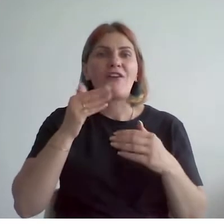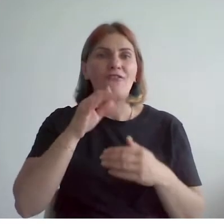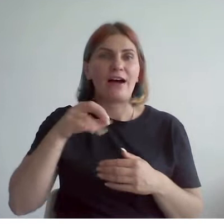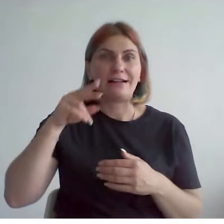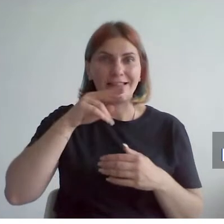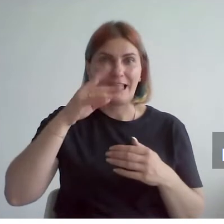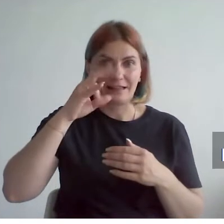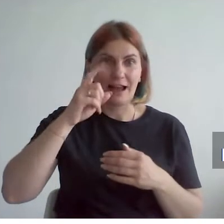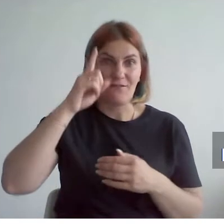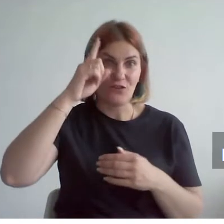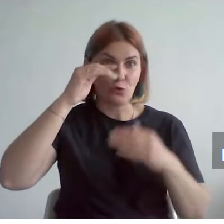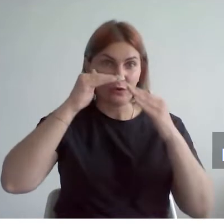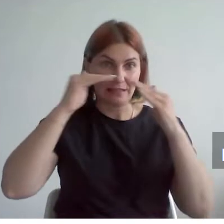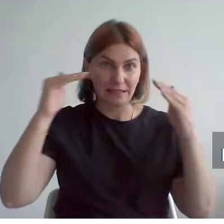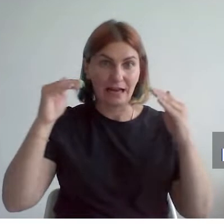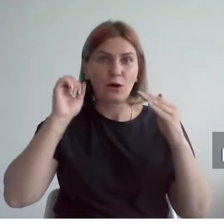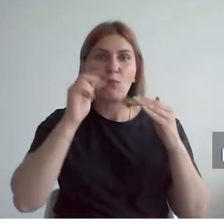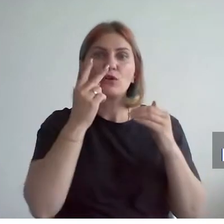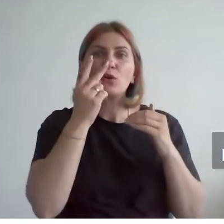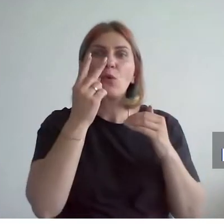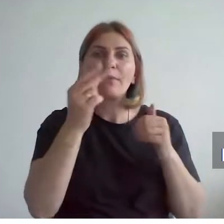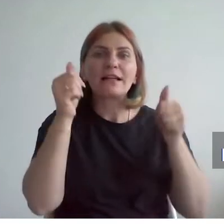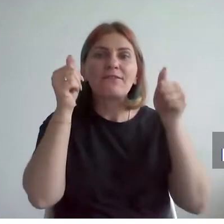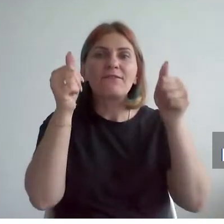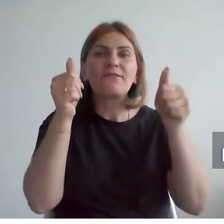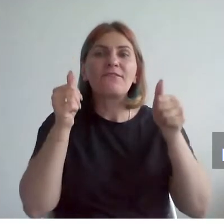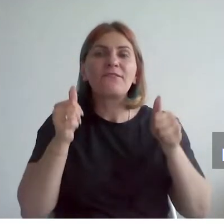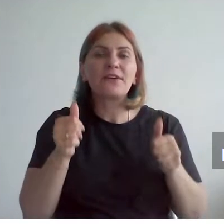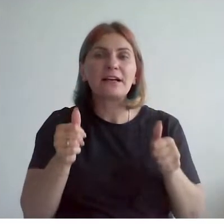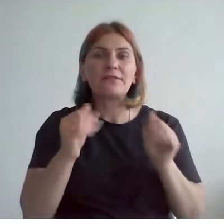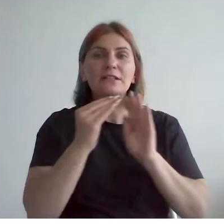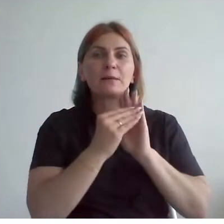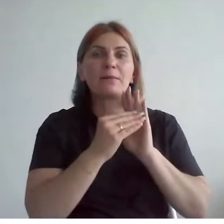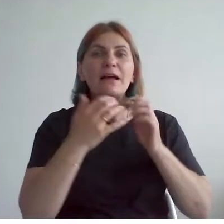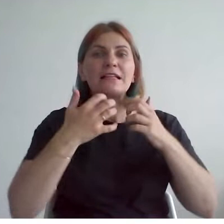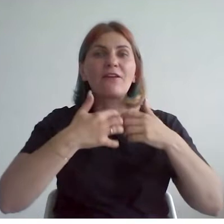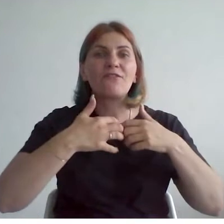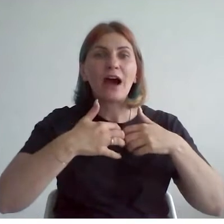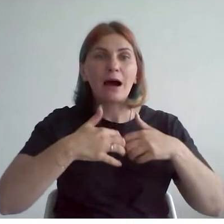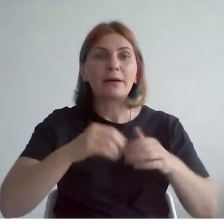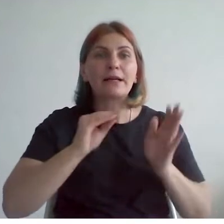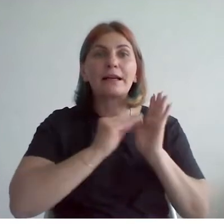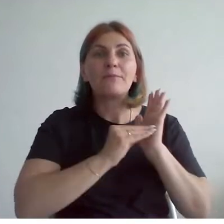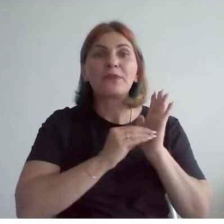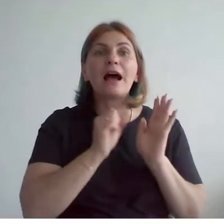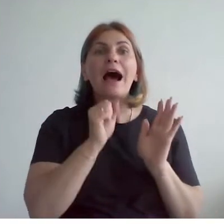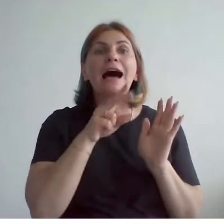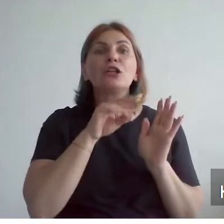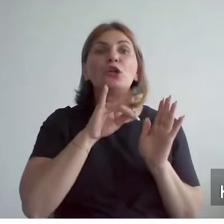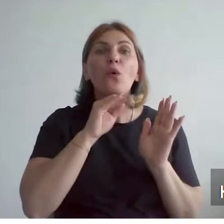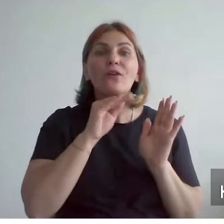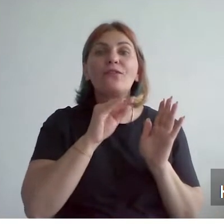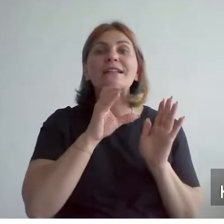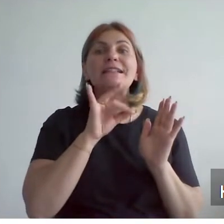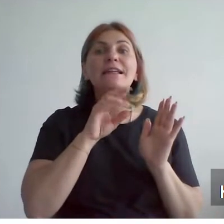фотографии можно рассмотреть даже вывеску здания, вывеску фабрики, на которой написано «Адольф Сио и Ко».